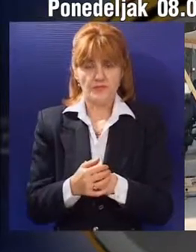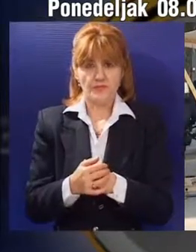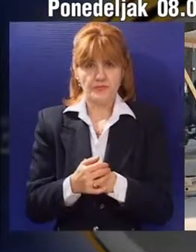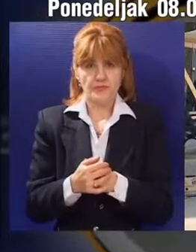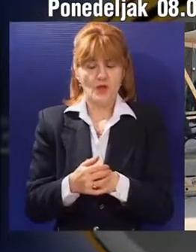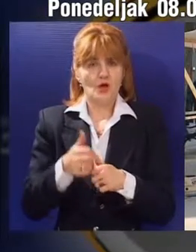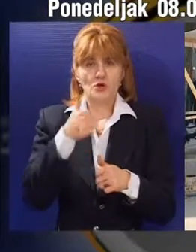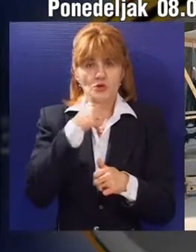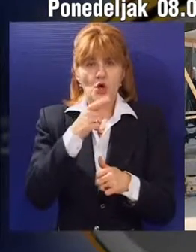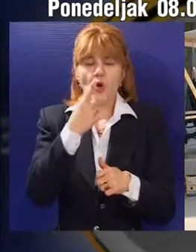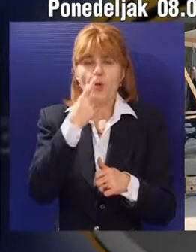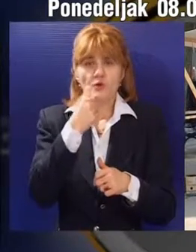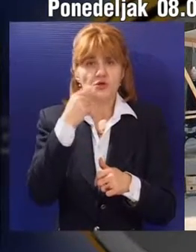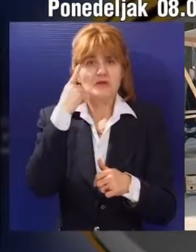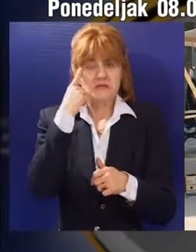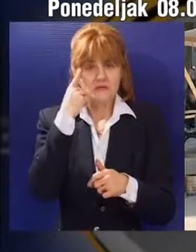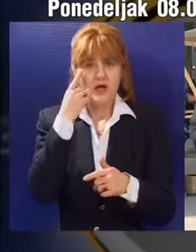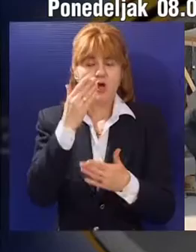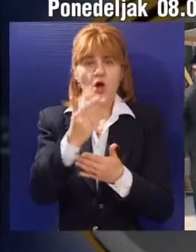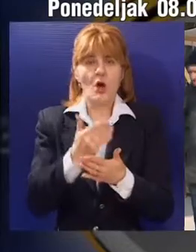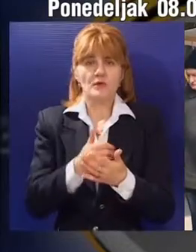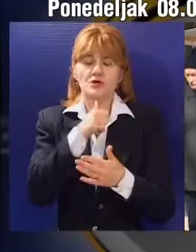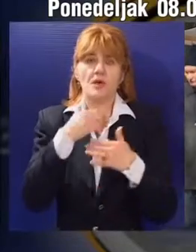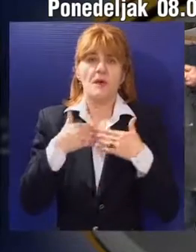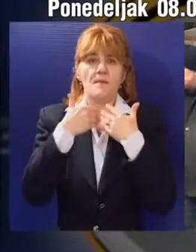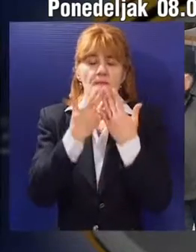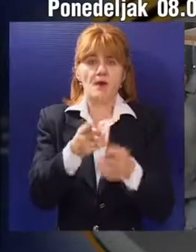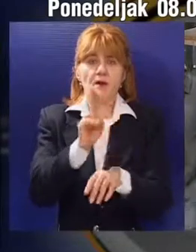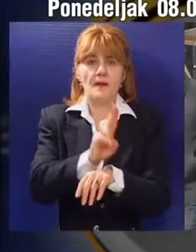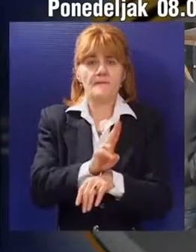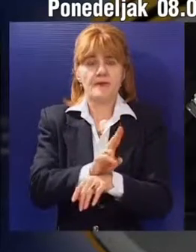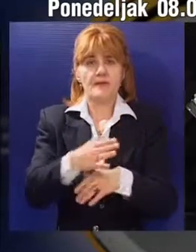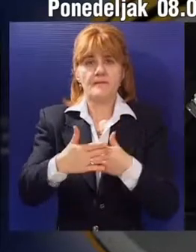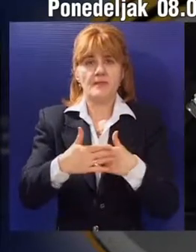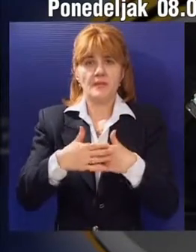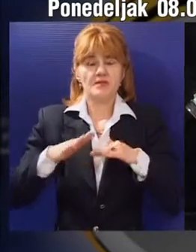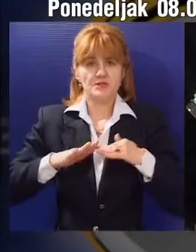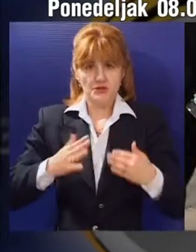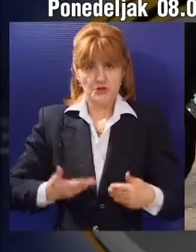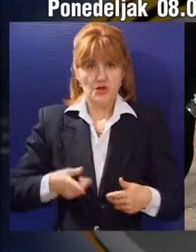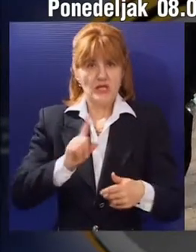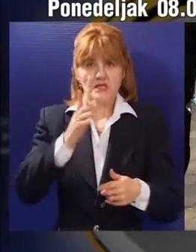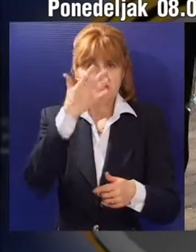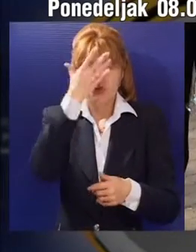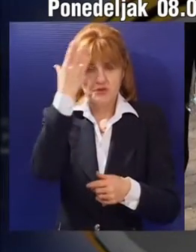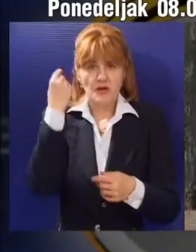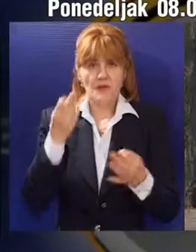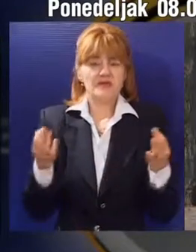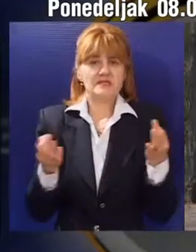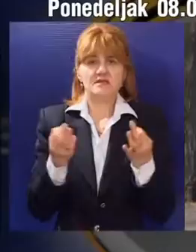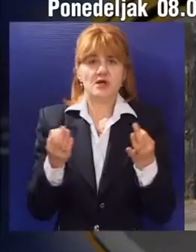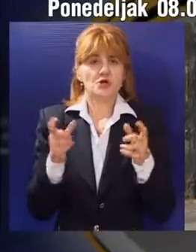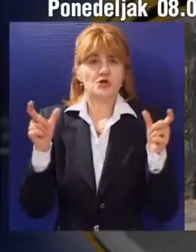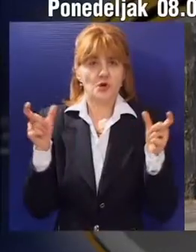Osim toga što muškarci znaju da je običaj da se na današnji dan poklanja pažnja ženama, napomenju da nisu zaboravili zašto se